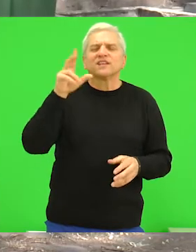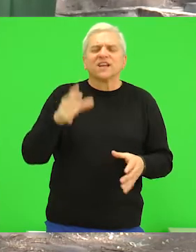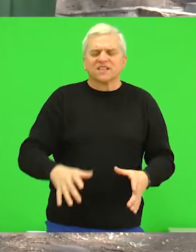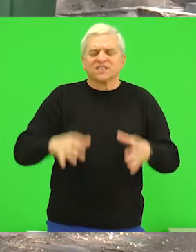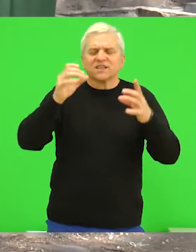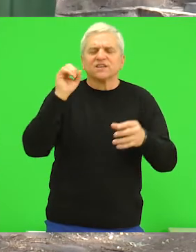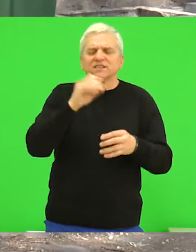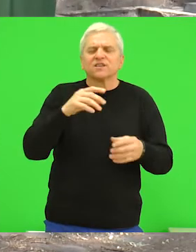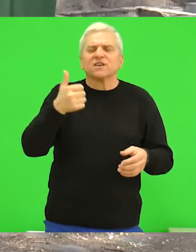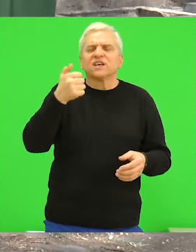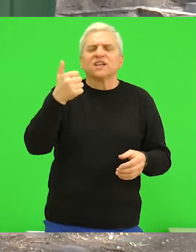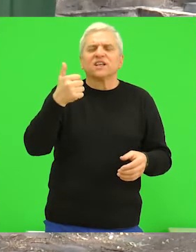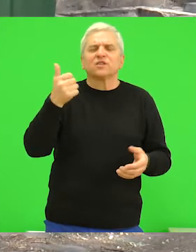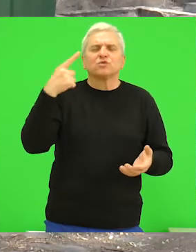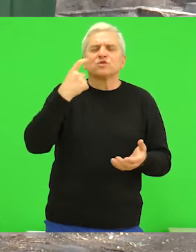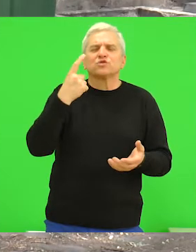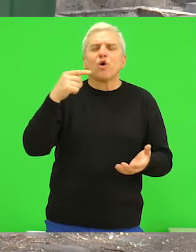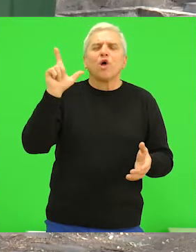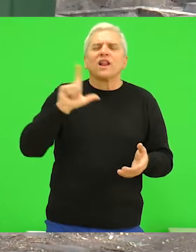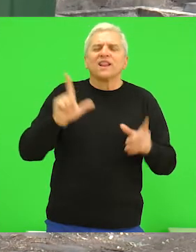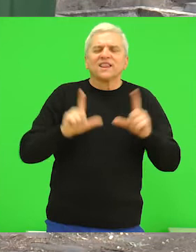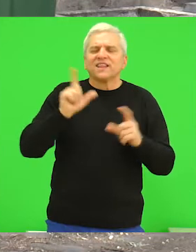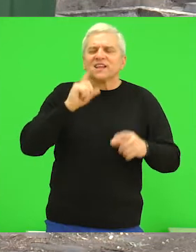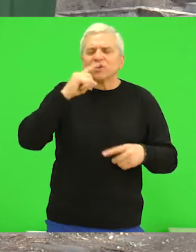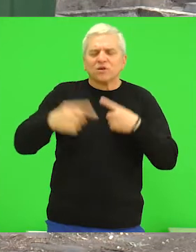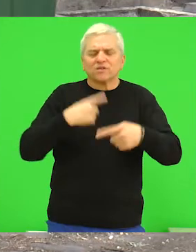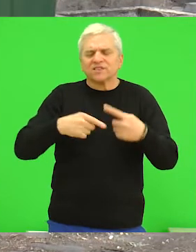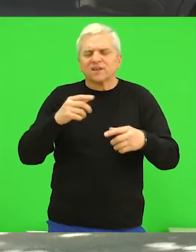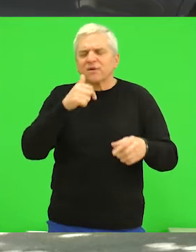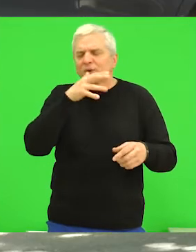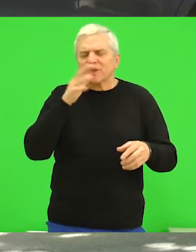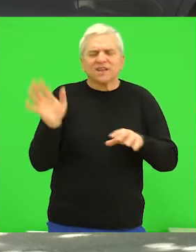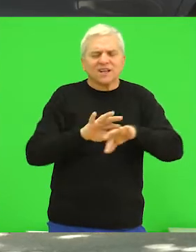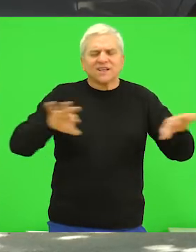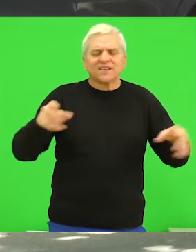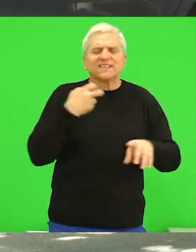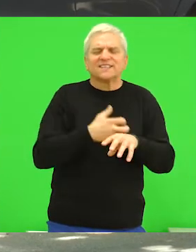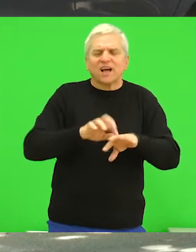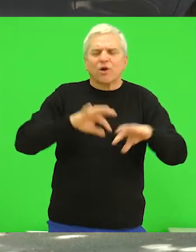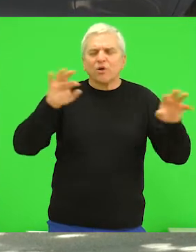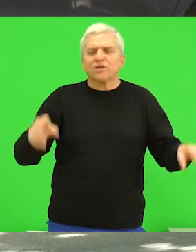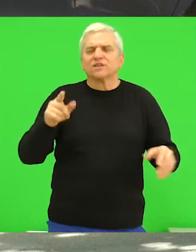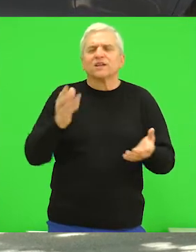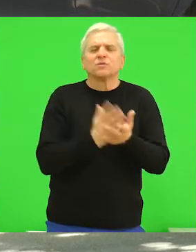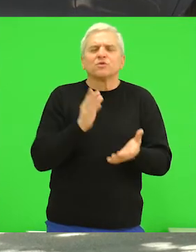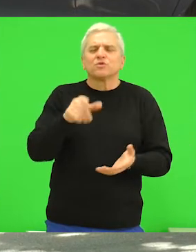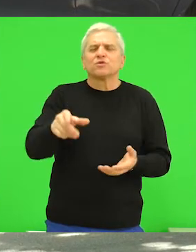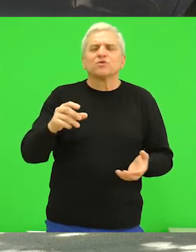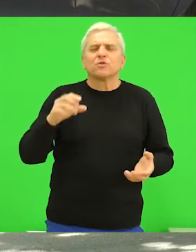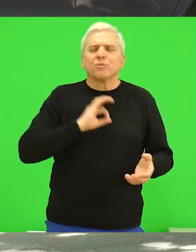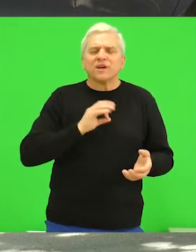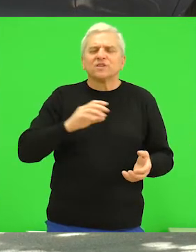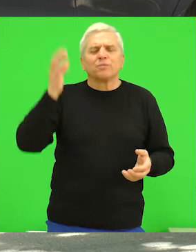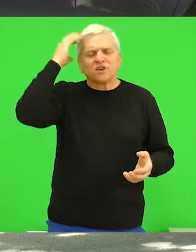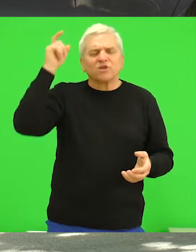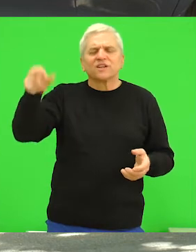kontejnera od 1100 litara, koji služe za reciklažu papira i stakla, a treba da budu postavljeni u Bečeji, u